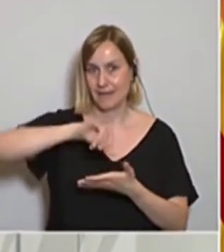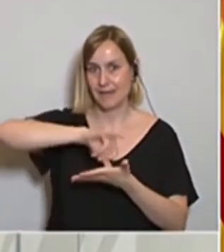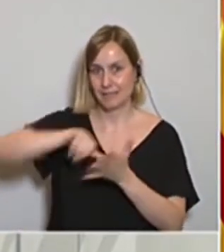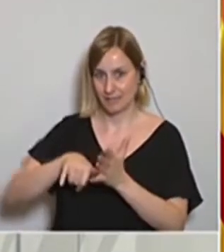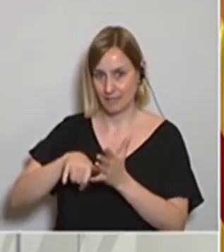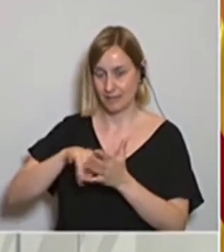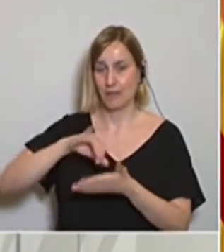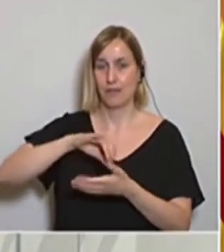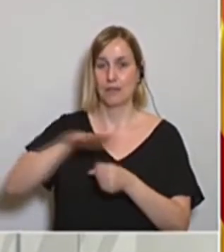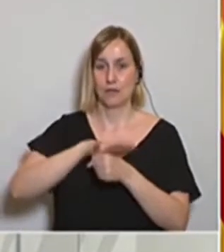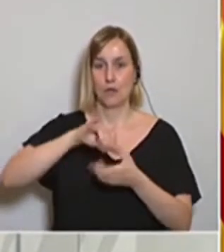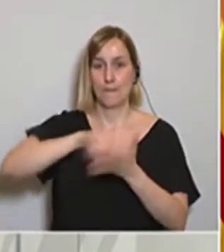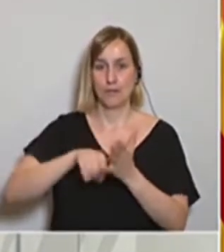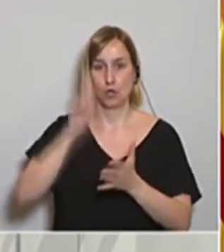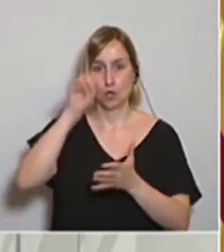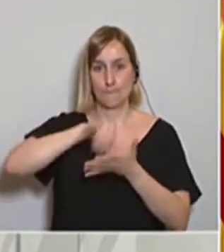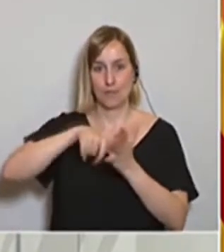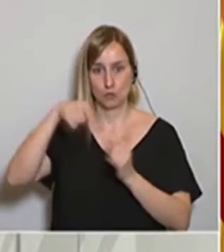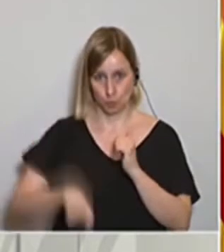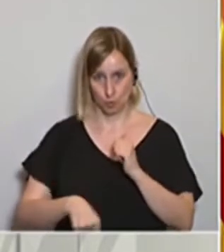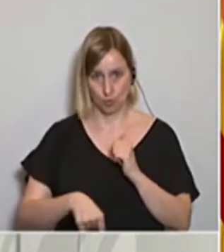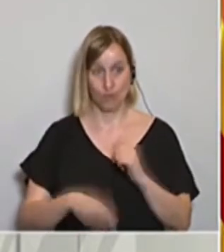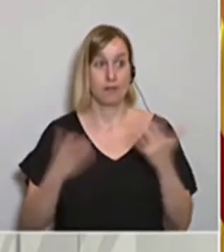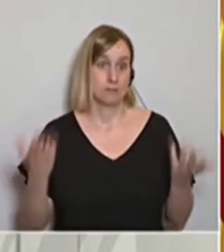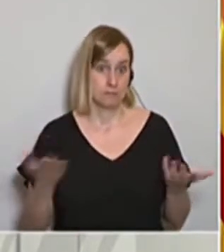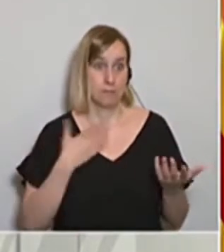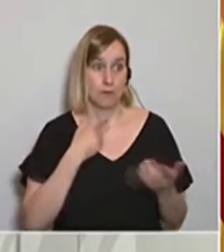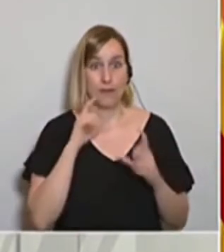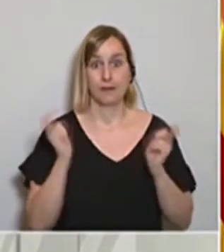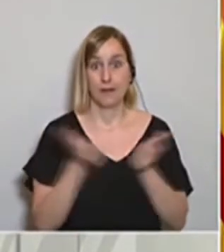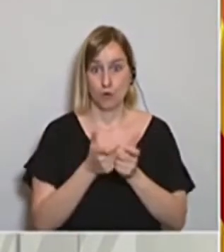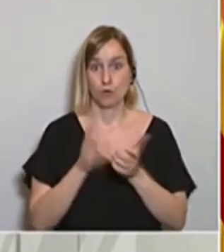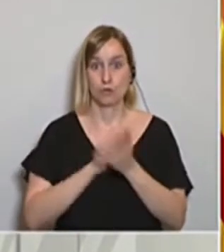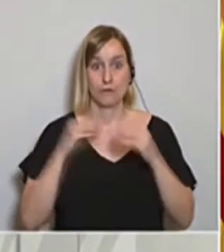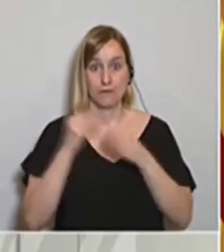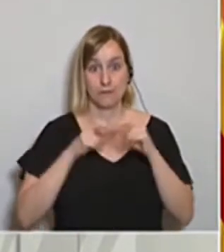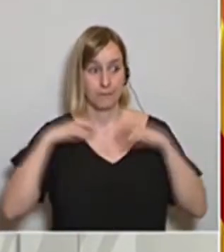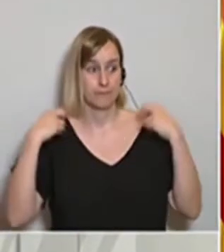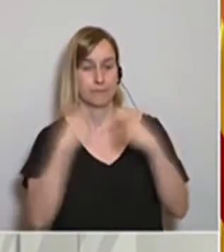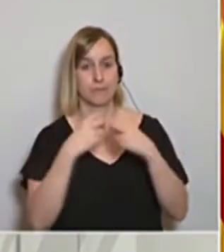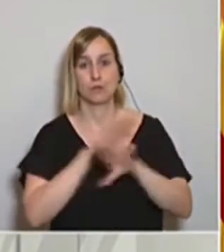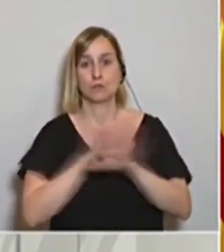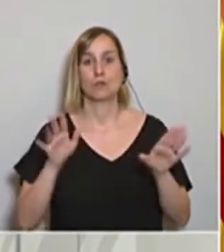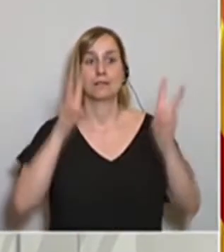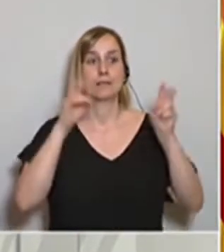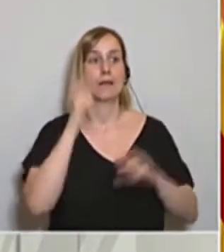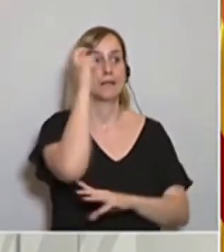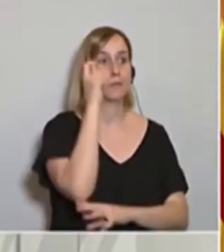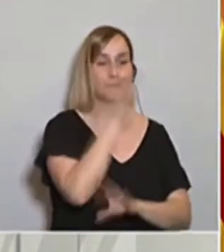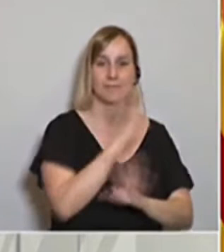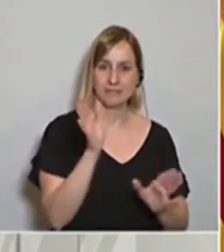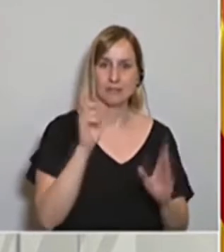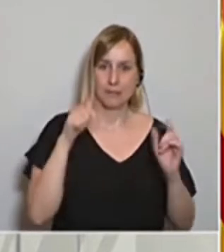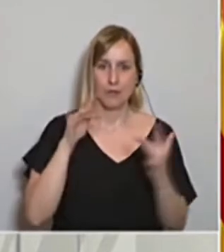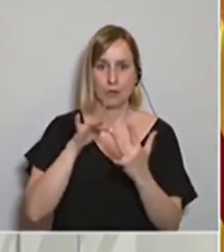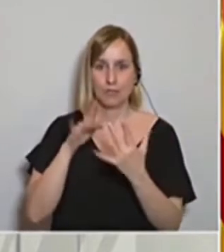metropolitanes, Metropolitana Nord, Metropolitana Per tant, en aquestes reunions que nosaltres fem, no només amb diputació, sinó